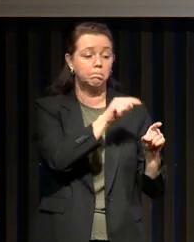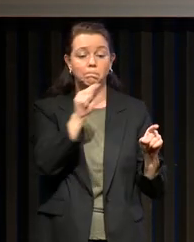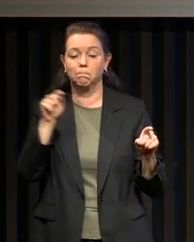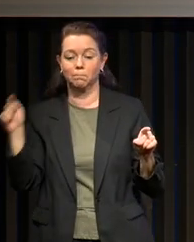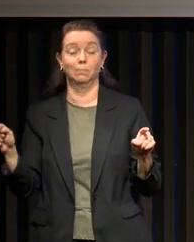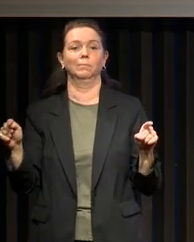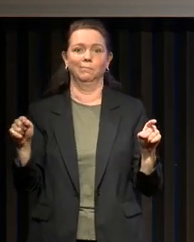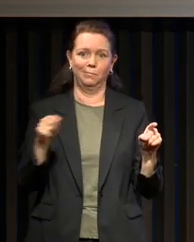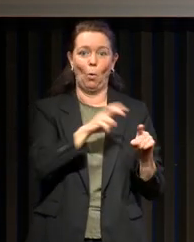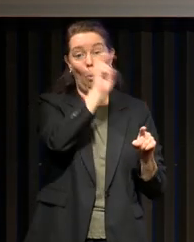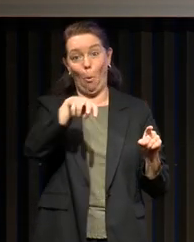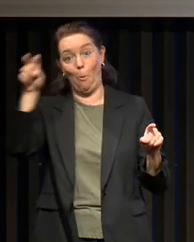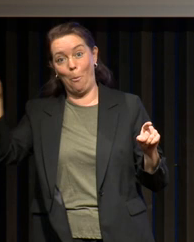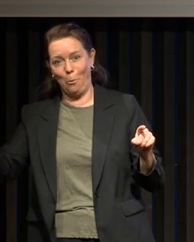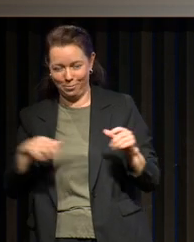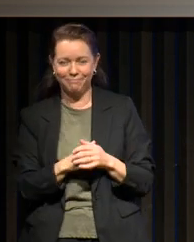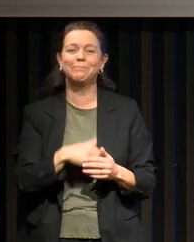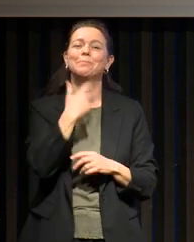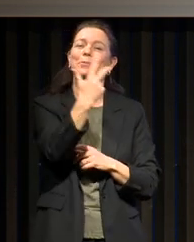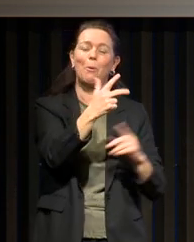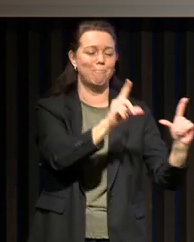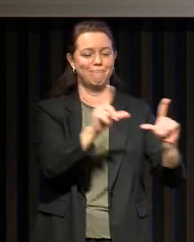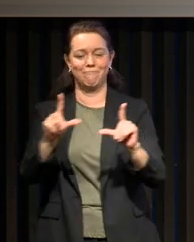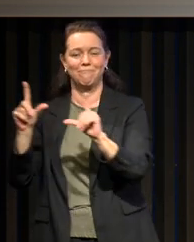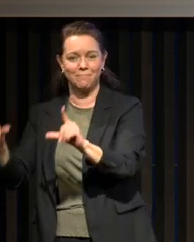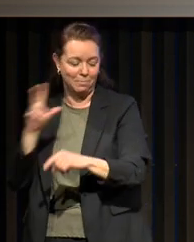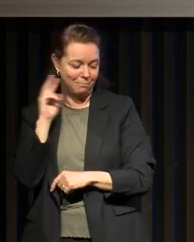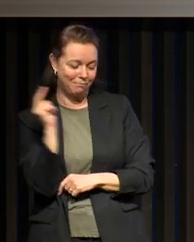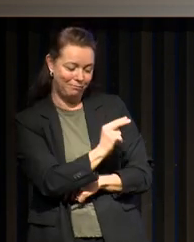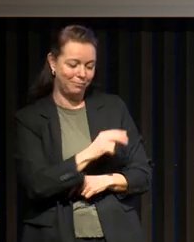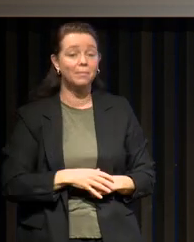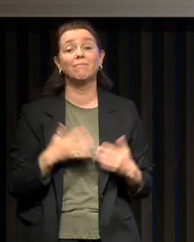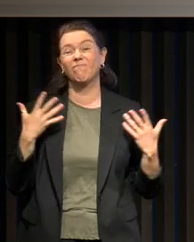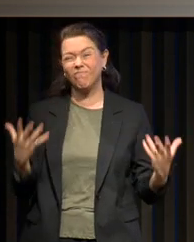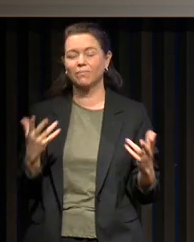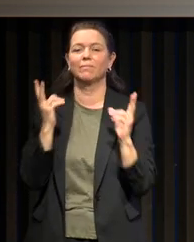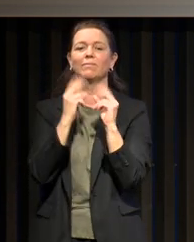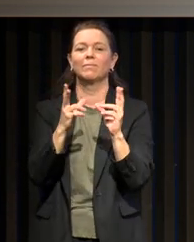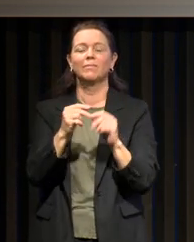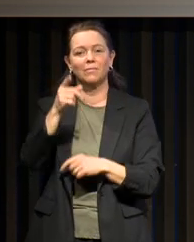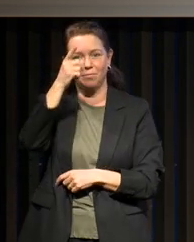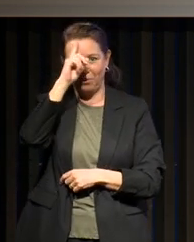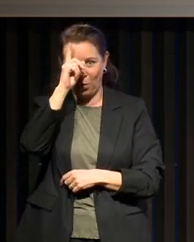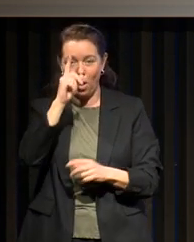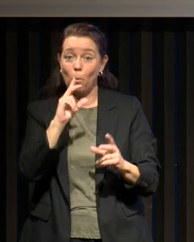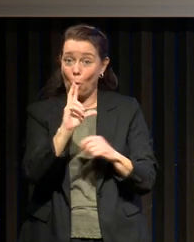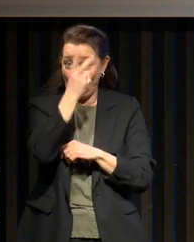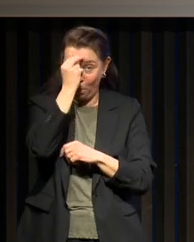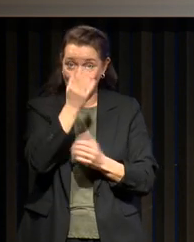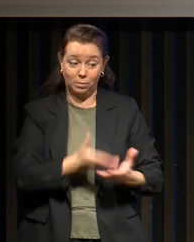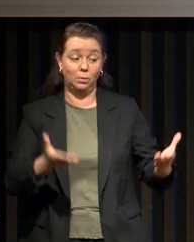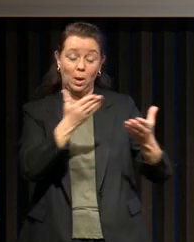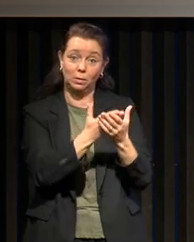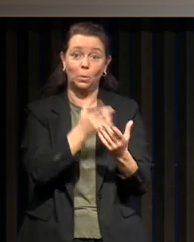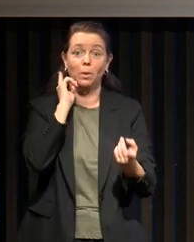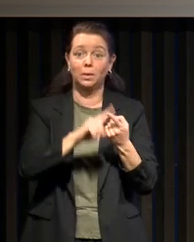'oulipo, donc on place ces trois figures et maintenant, je vais vous raconter une histoire pour comprendre le syndrome d'apnée obstructive du sommeil autour